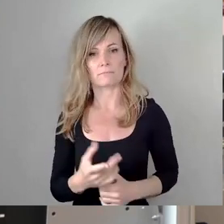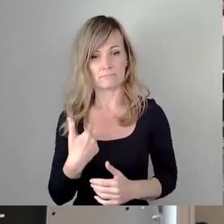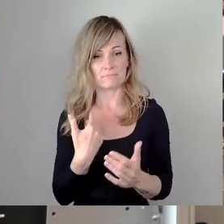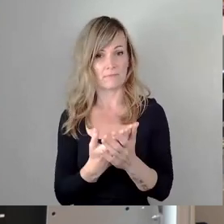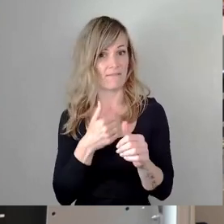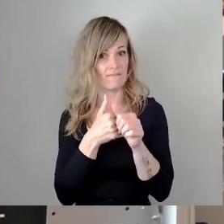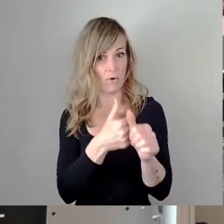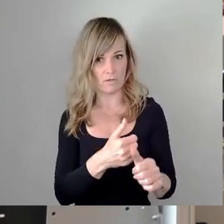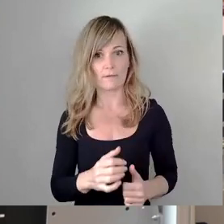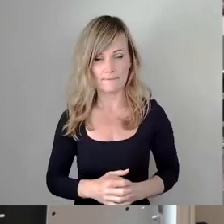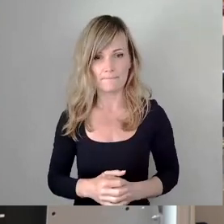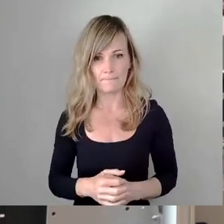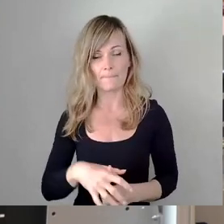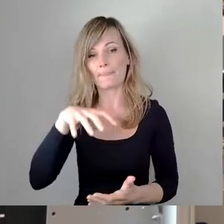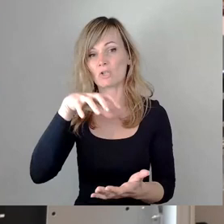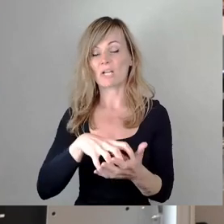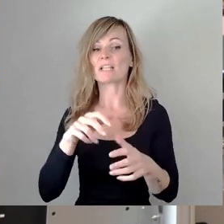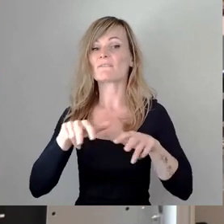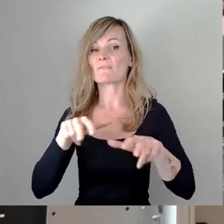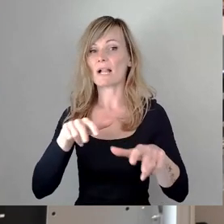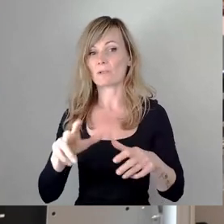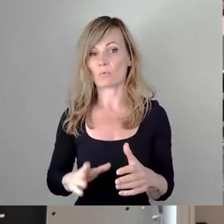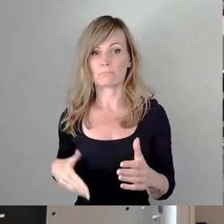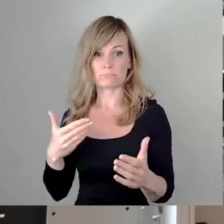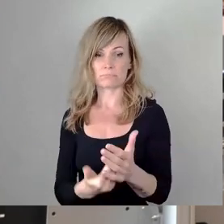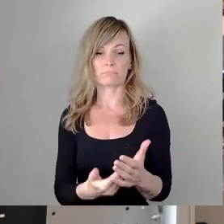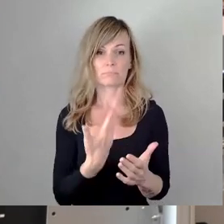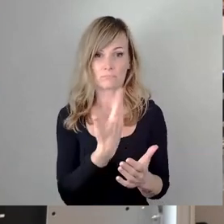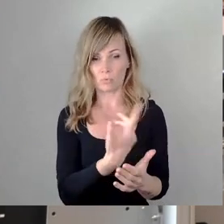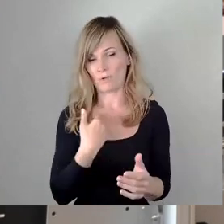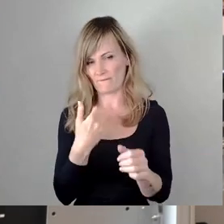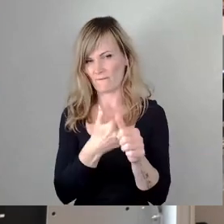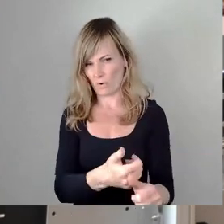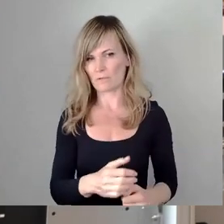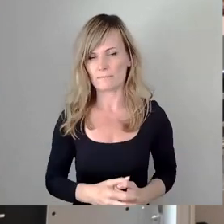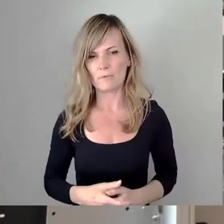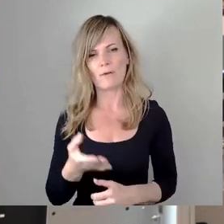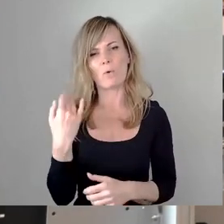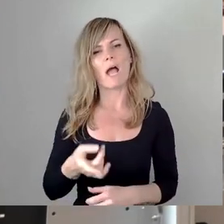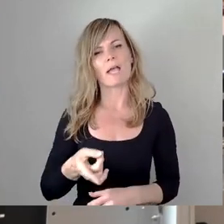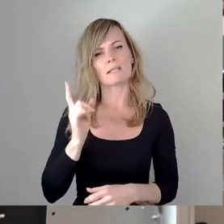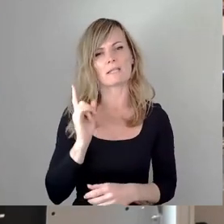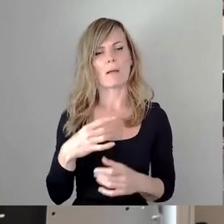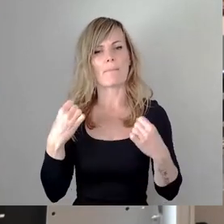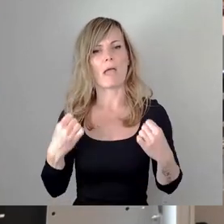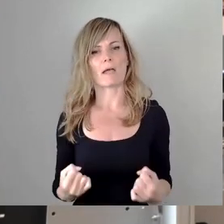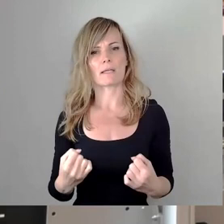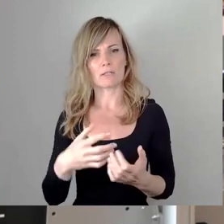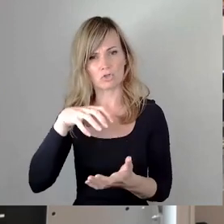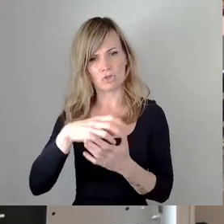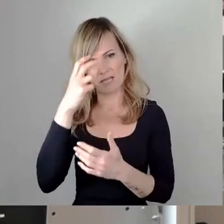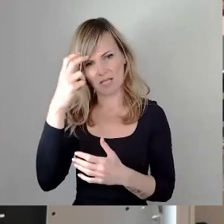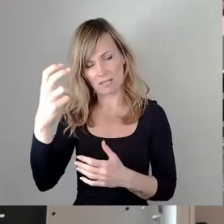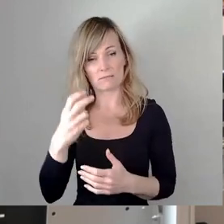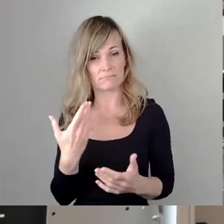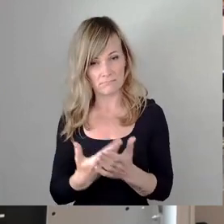Stadtverwaltung hier vorgelegt hat. Vor einem Jahr ist eine Mehrheit des Stadtrates bereits diesen